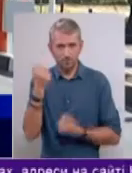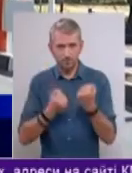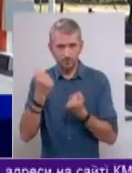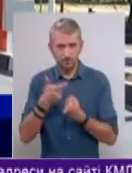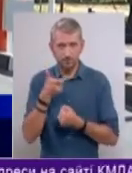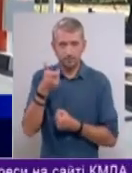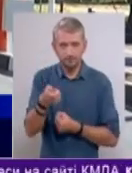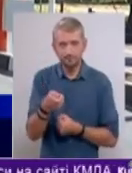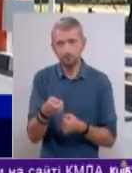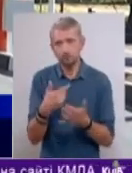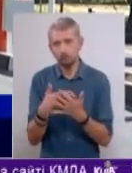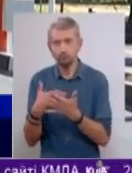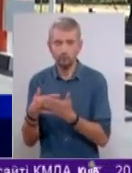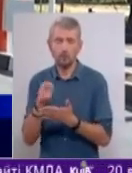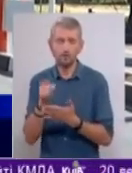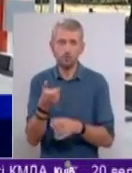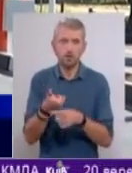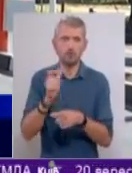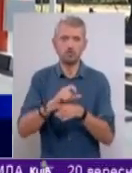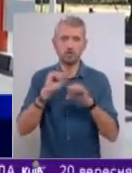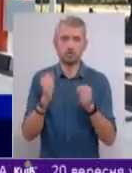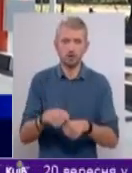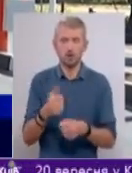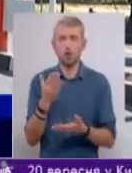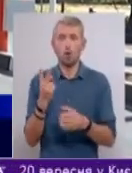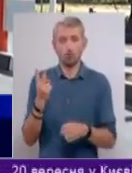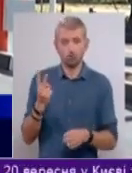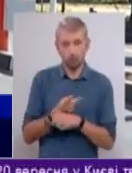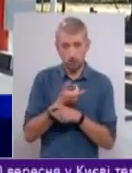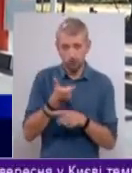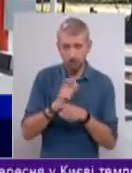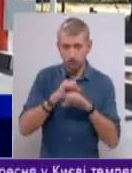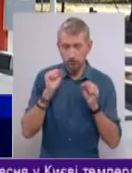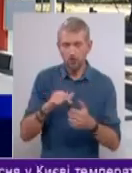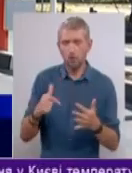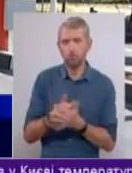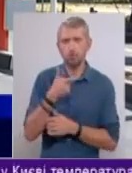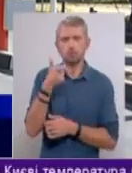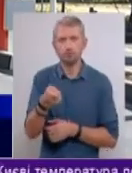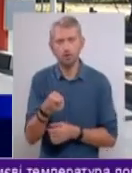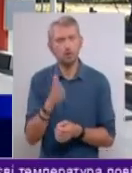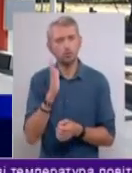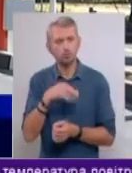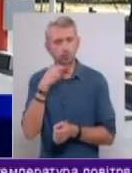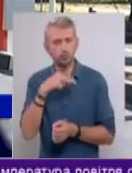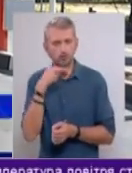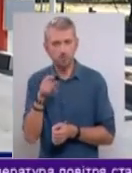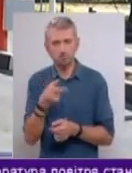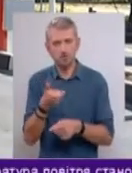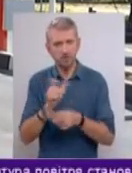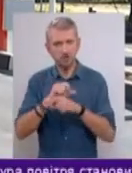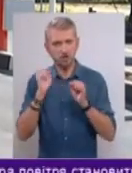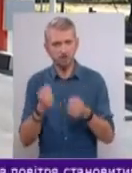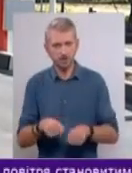приходить есемеска, так і так ви перевищили швидкість. Якщо другий раз перевищується швидкість, знову приходить есемеска. Будьте уважні, ви перевищили